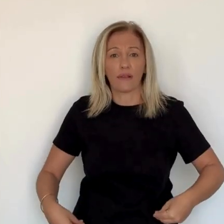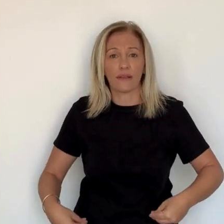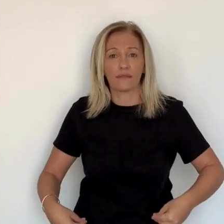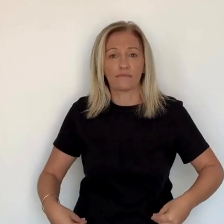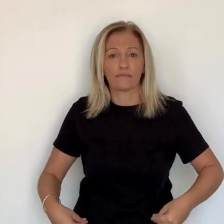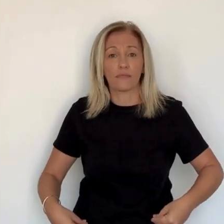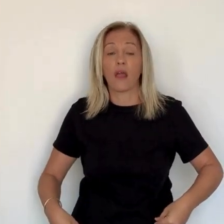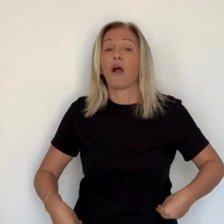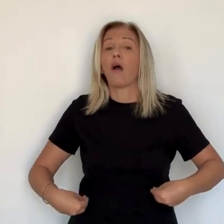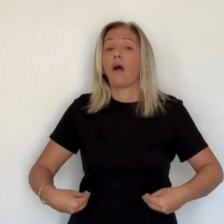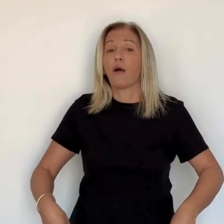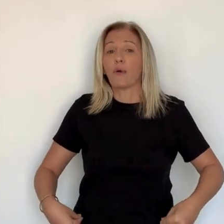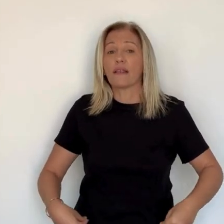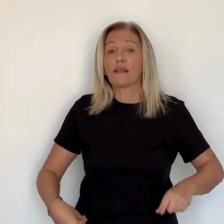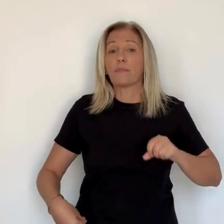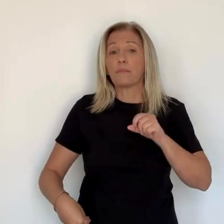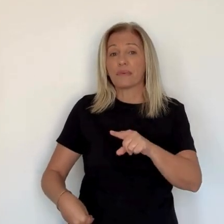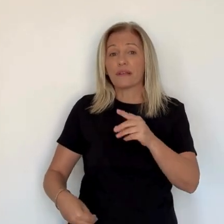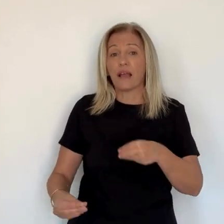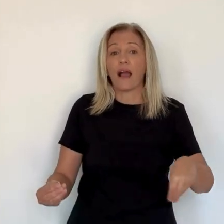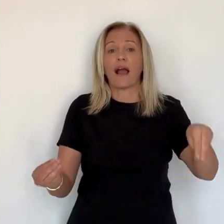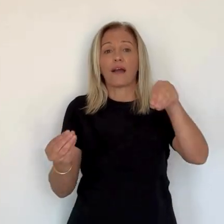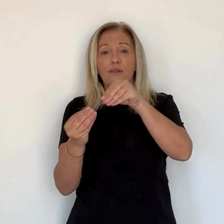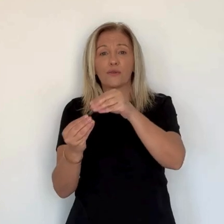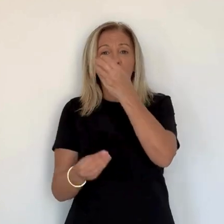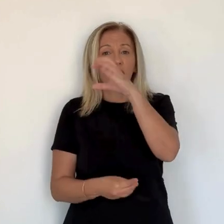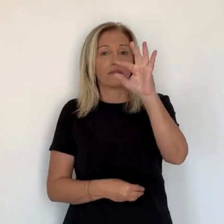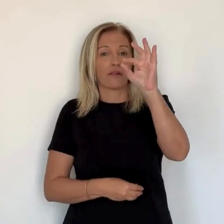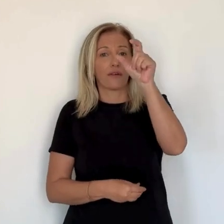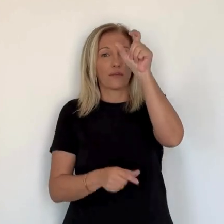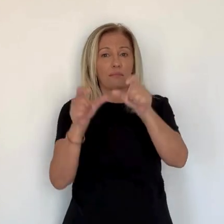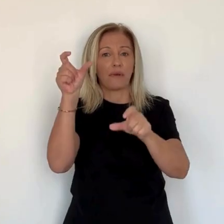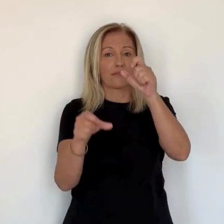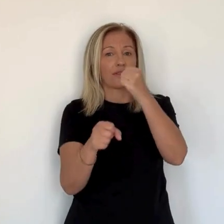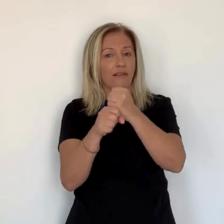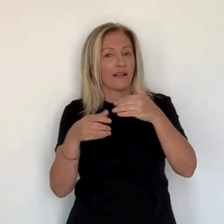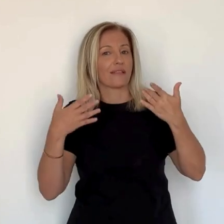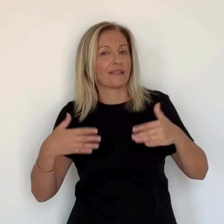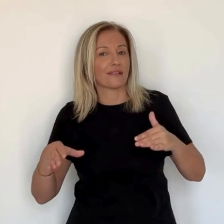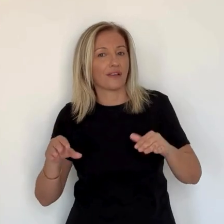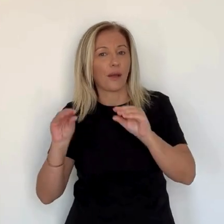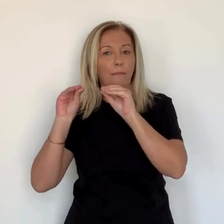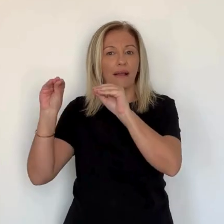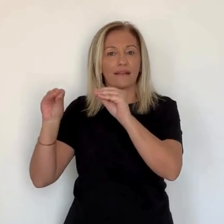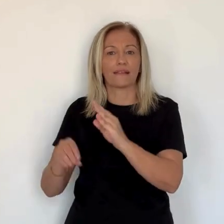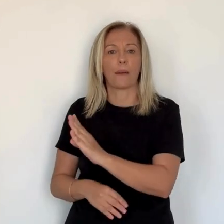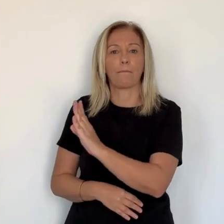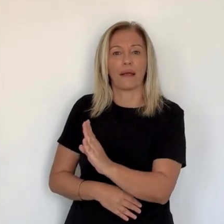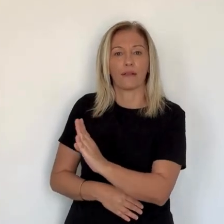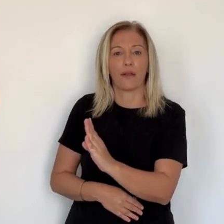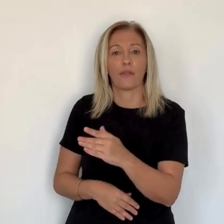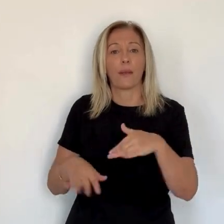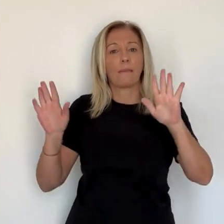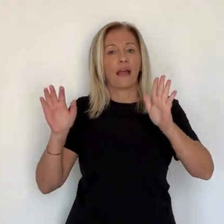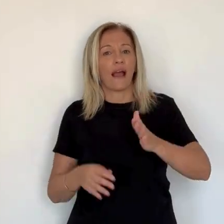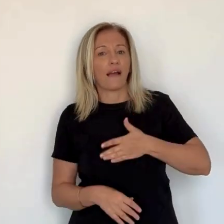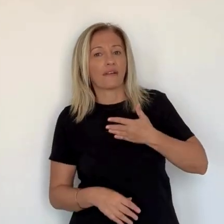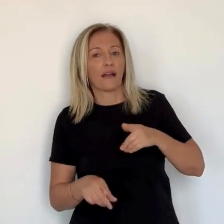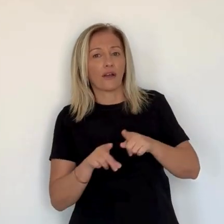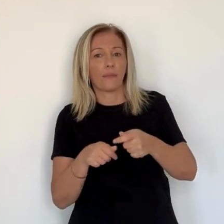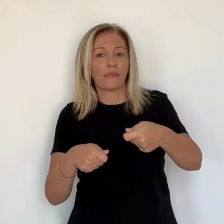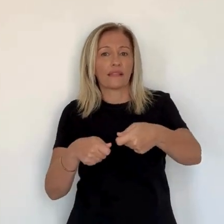maintien de l'emploi aux 1300 salariés des géants casinos. Ils viendront s'ajouter aux 150 employés du magasin de Baleon.